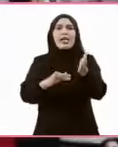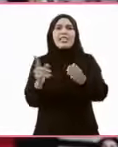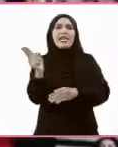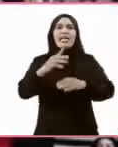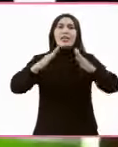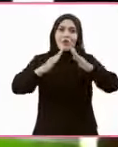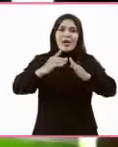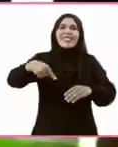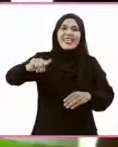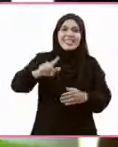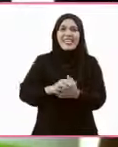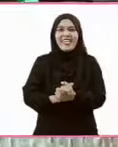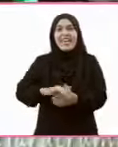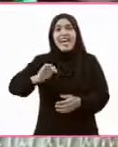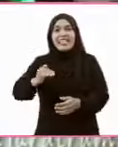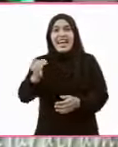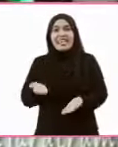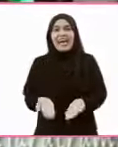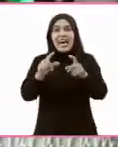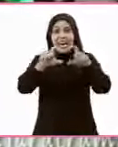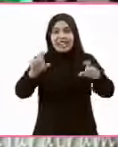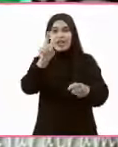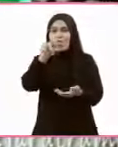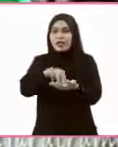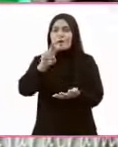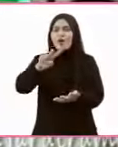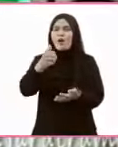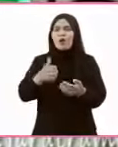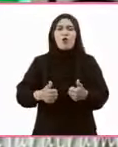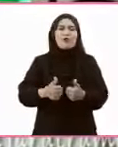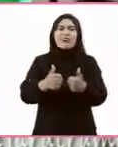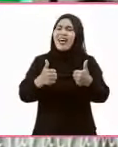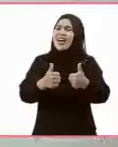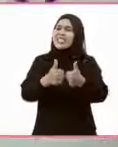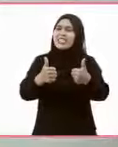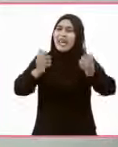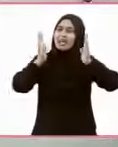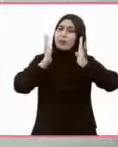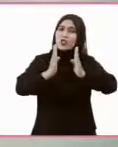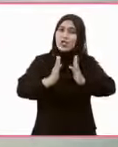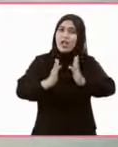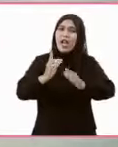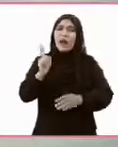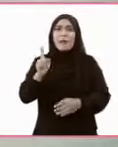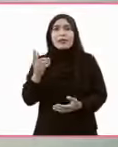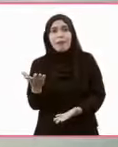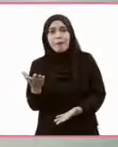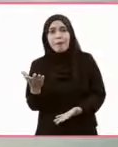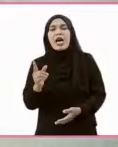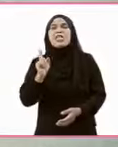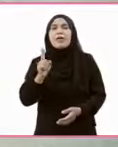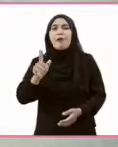belajar meski dari rumah saja Anak-anak di angkatan 2020 ini sangat-sangat spesial